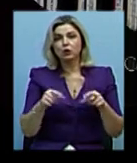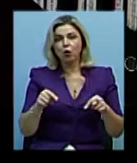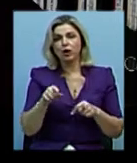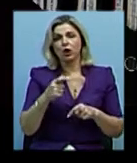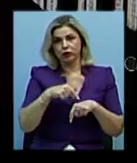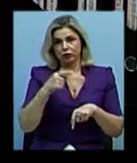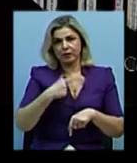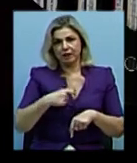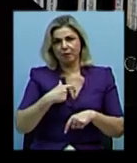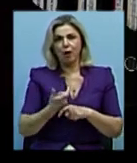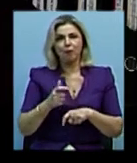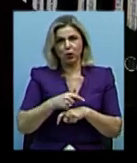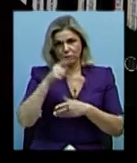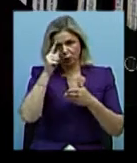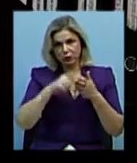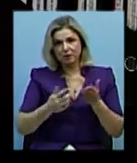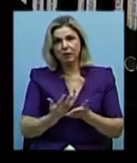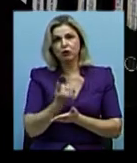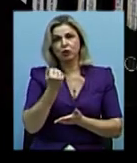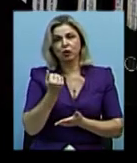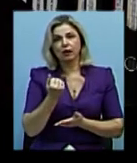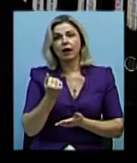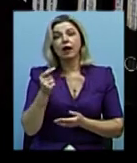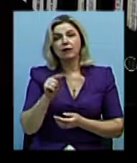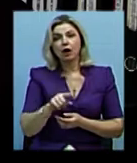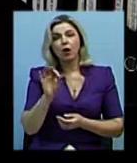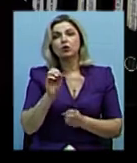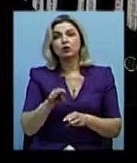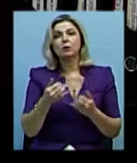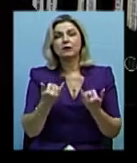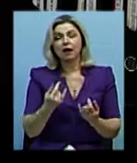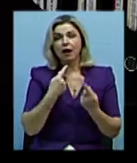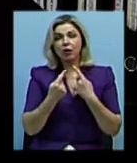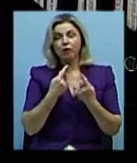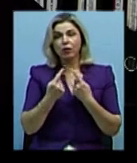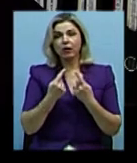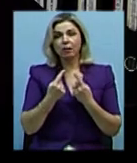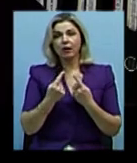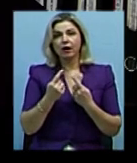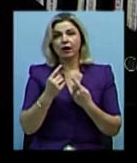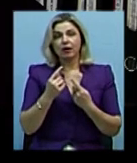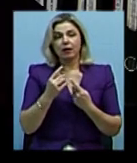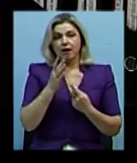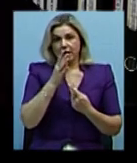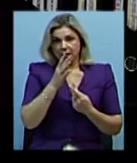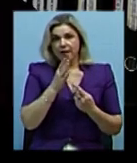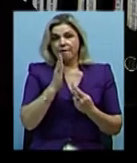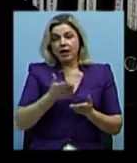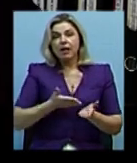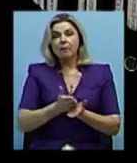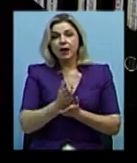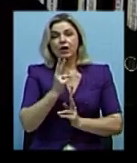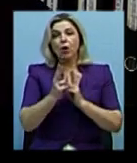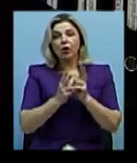успішною. Тобто це те, про що ми зараз говоримо в руслі реформування освіти,